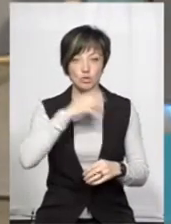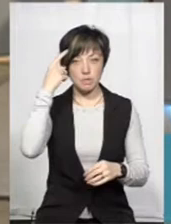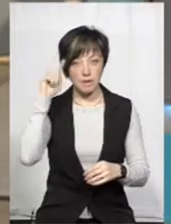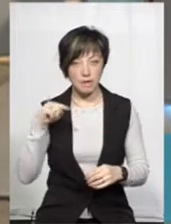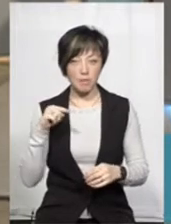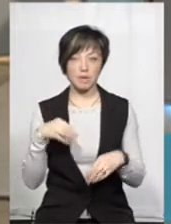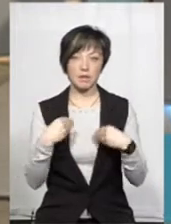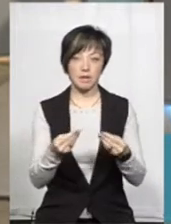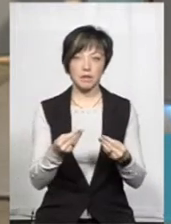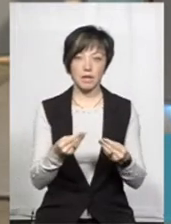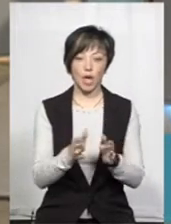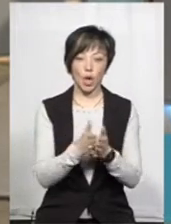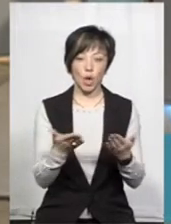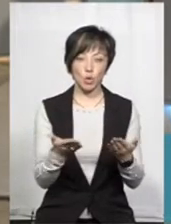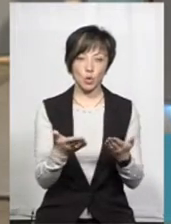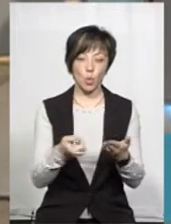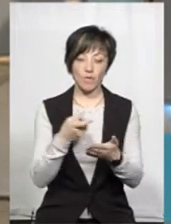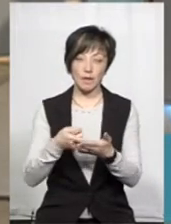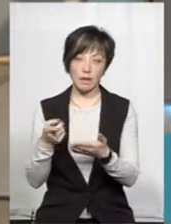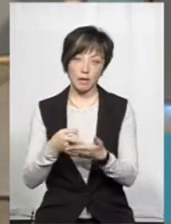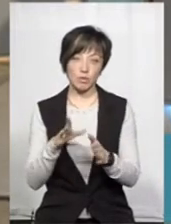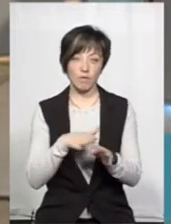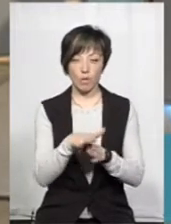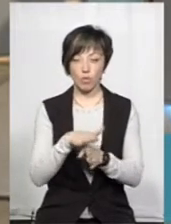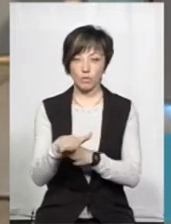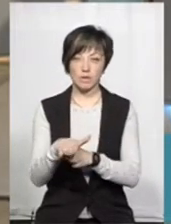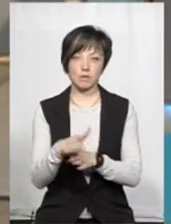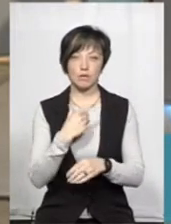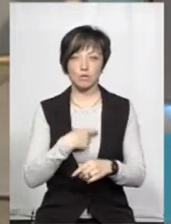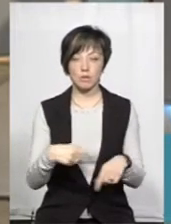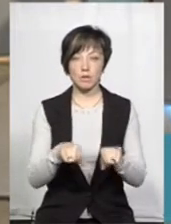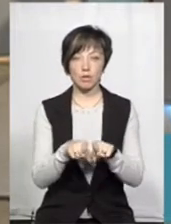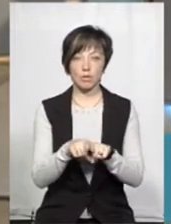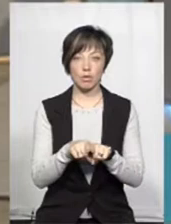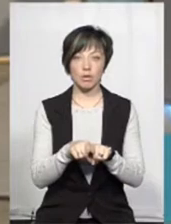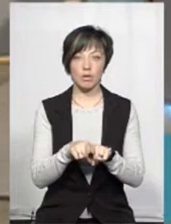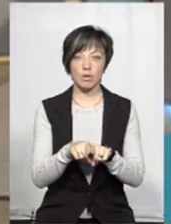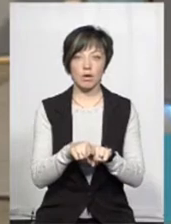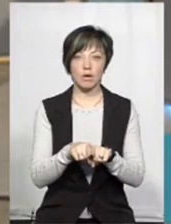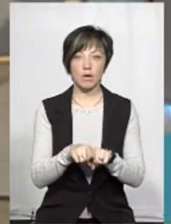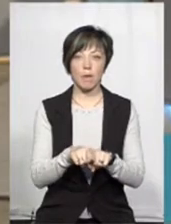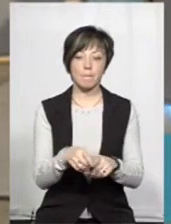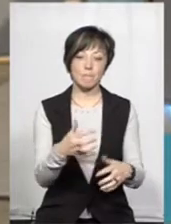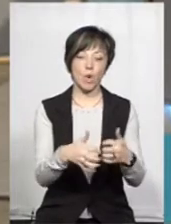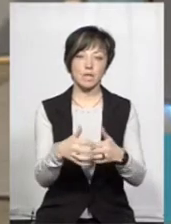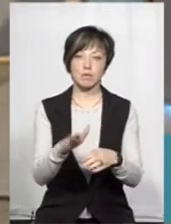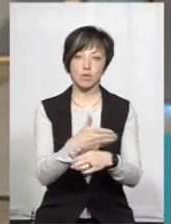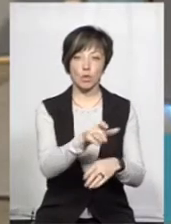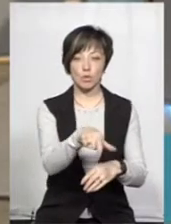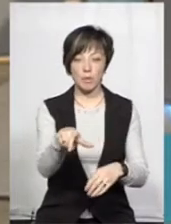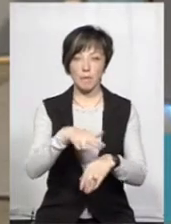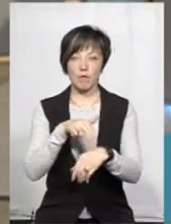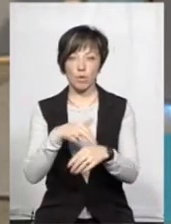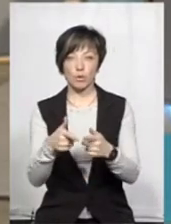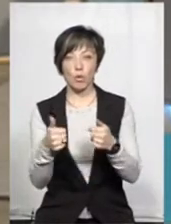знанням, надали їм довідники, і вони будуть собі виконувати таку роль, можна сказати, в громаді посередника між людьми,